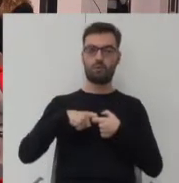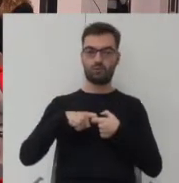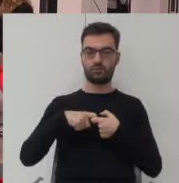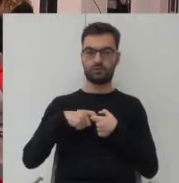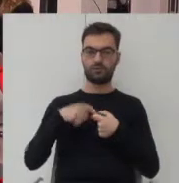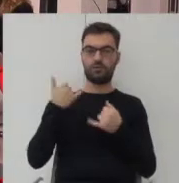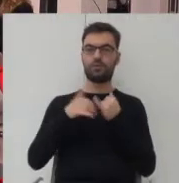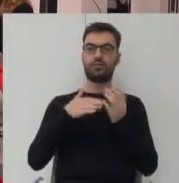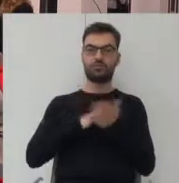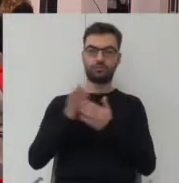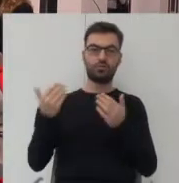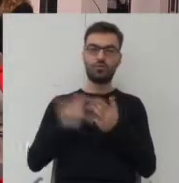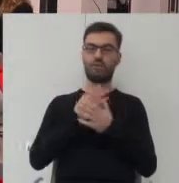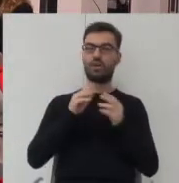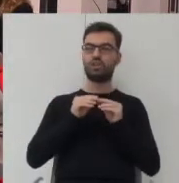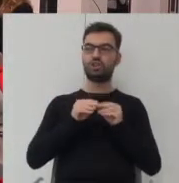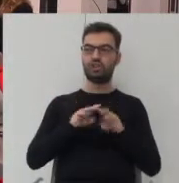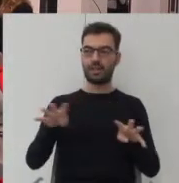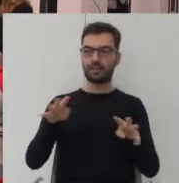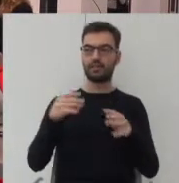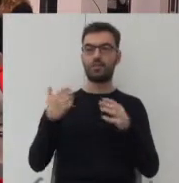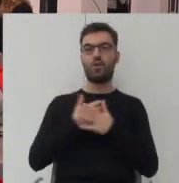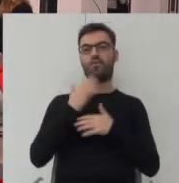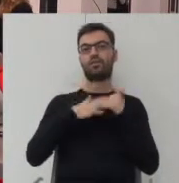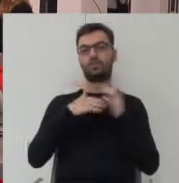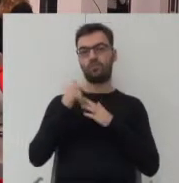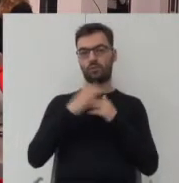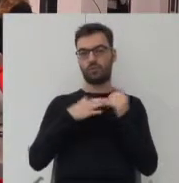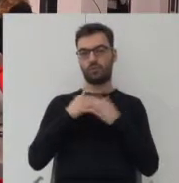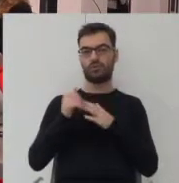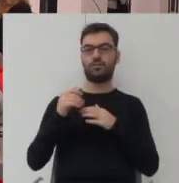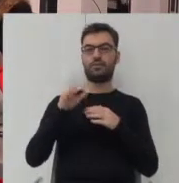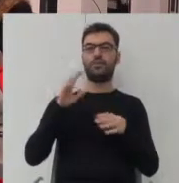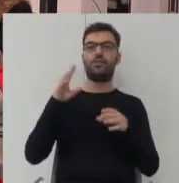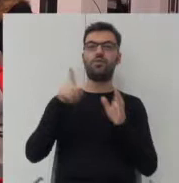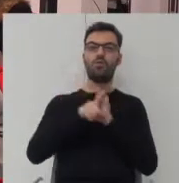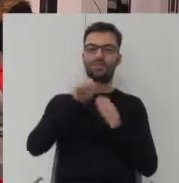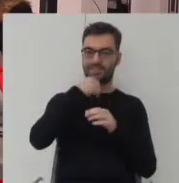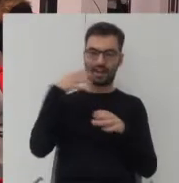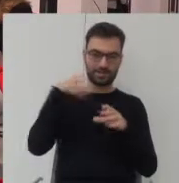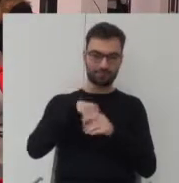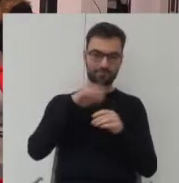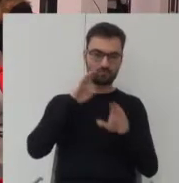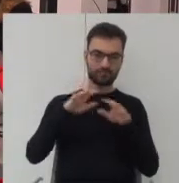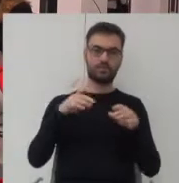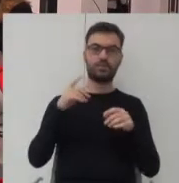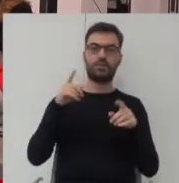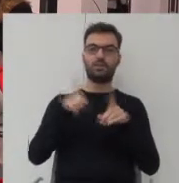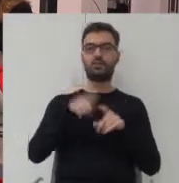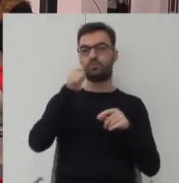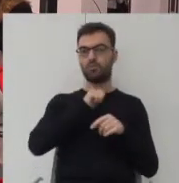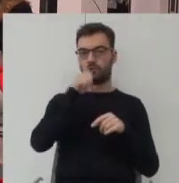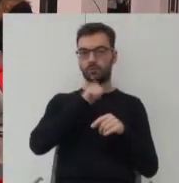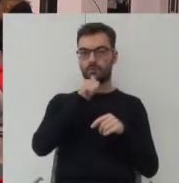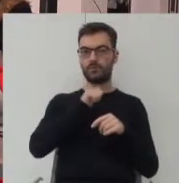wprowadzamy nową siatkę, czy nową zabudowę w te istniejące struktury, to jednocześnie spróbujmy